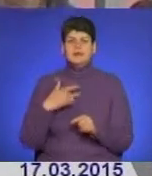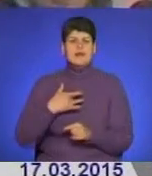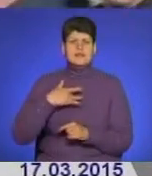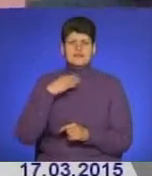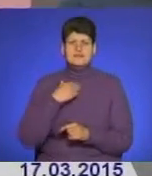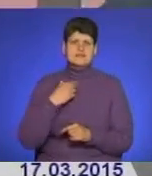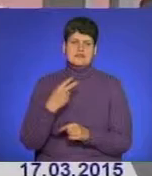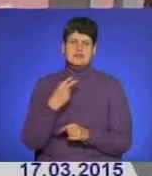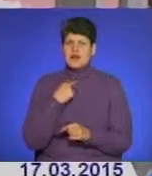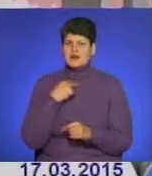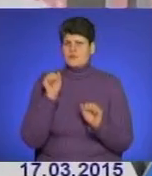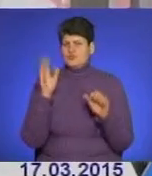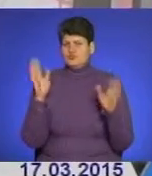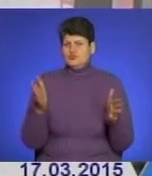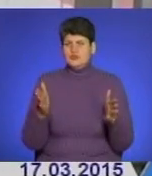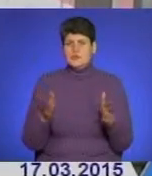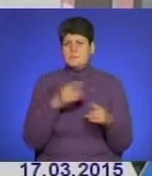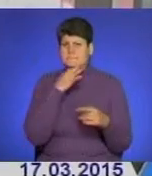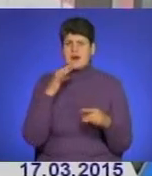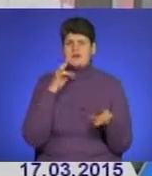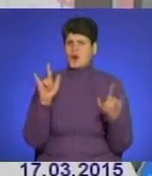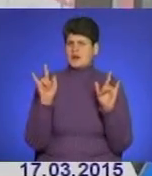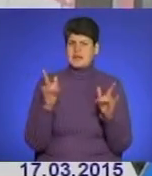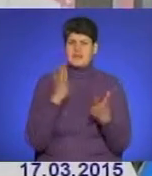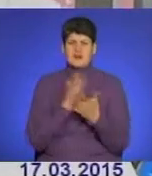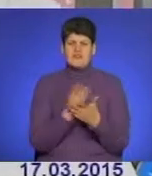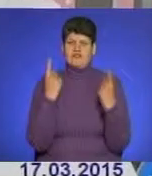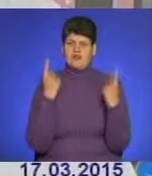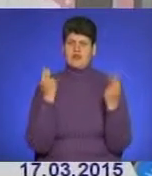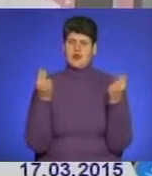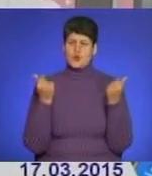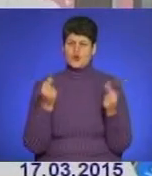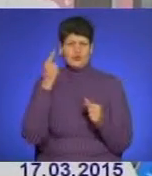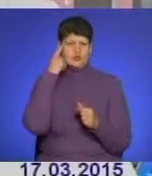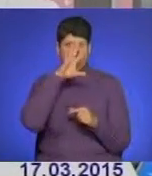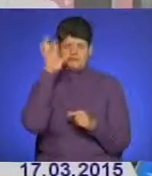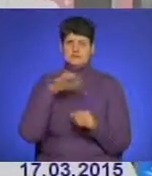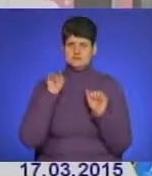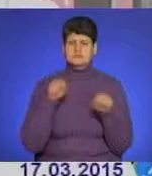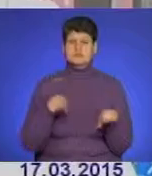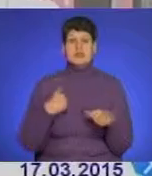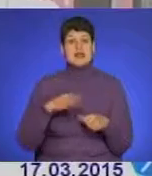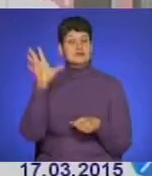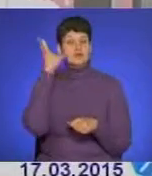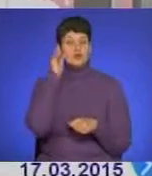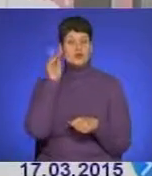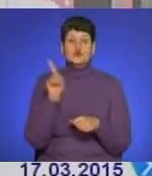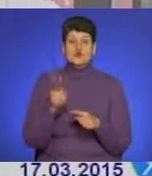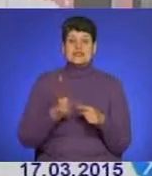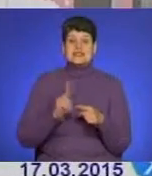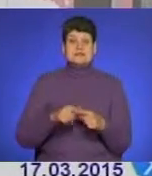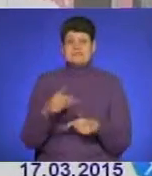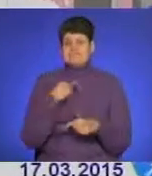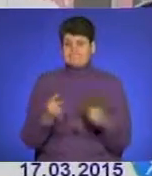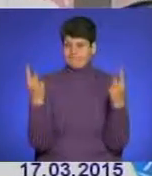бути в нашому суспільстві. Дуже багато тих крутеликів, які мають великих грошей, і думаю, що їм все дозволено. Я рахую, що це взагалі наглі